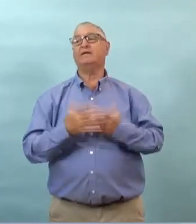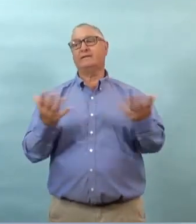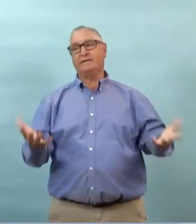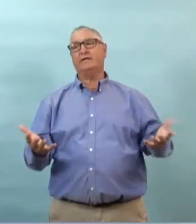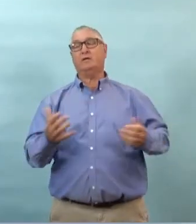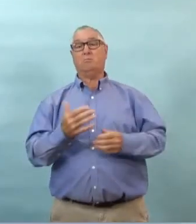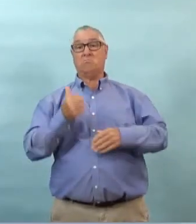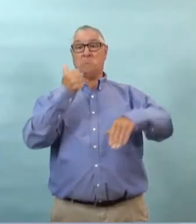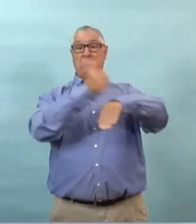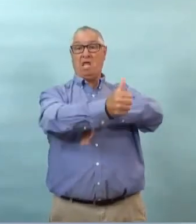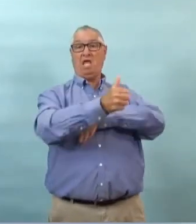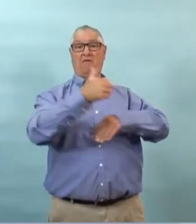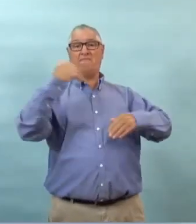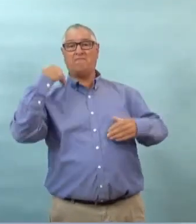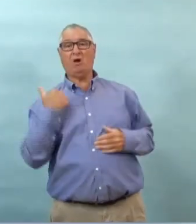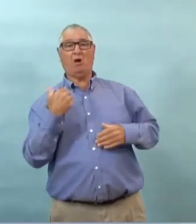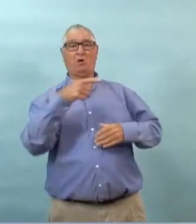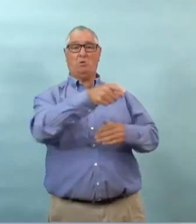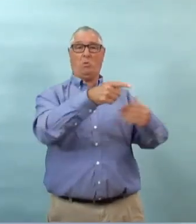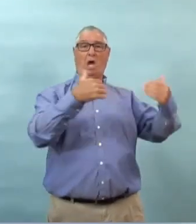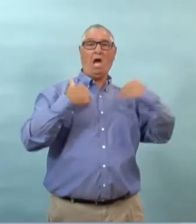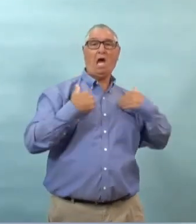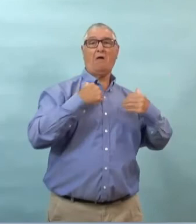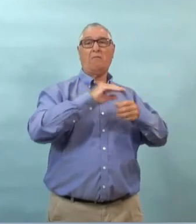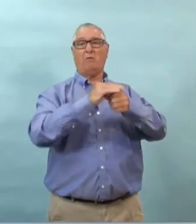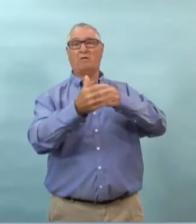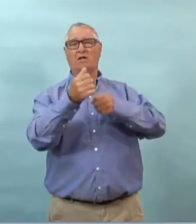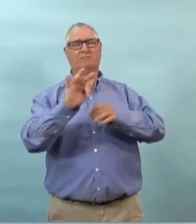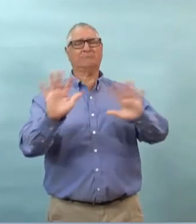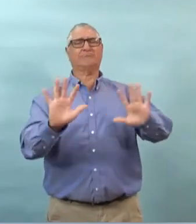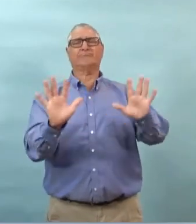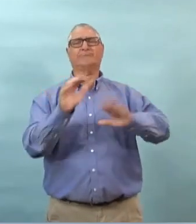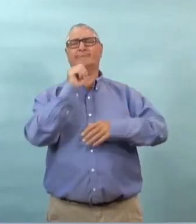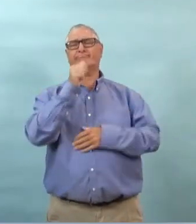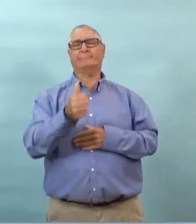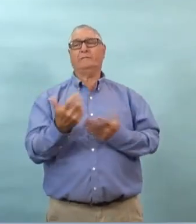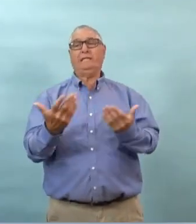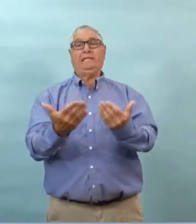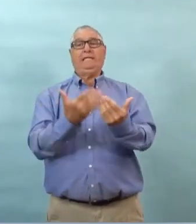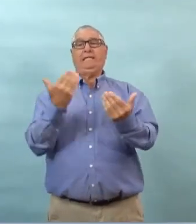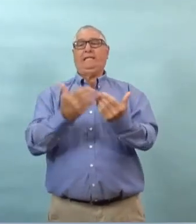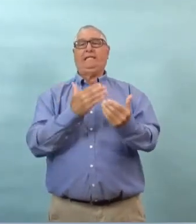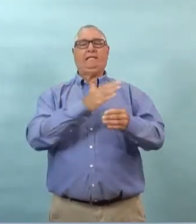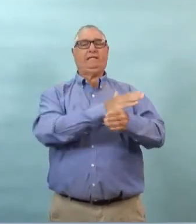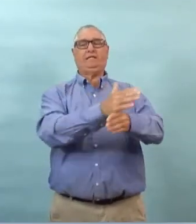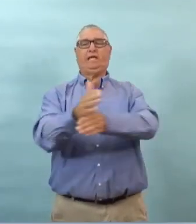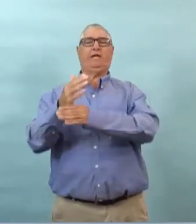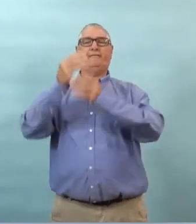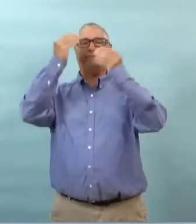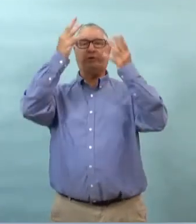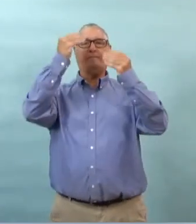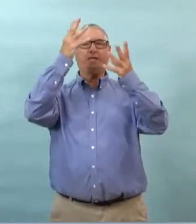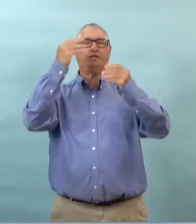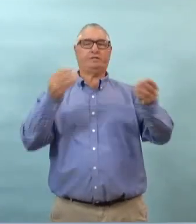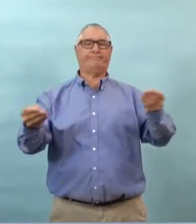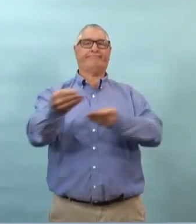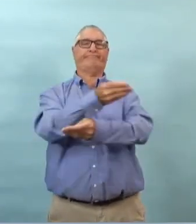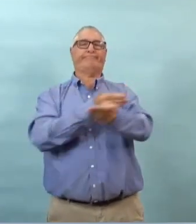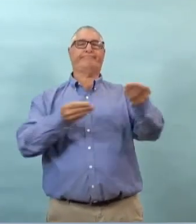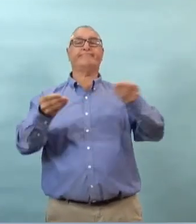il y a des cas bon la copie 19 c'est le cas de c'est la faute de personnes c'est simplement un virus très contagieux